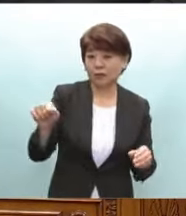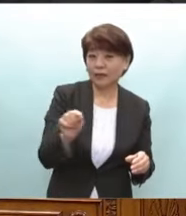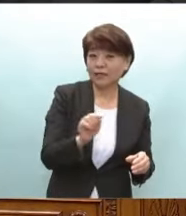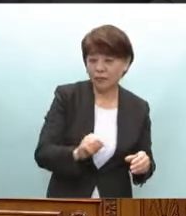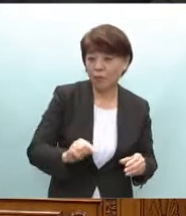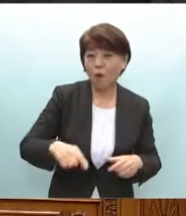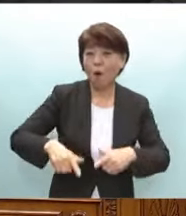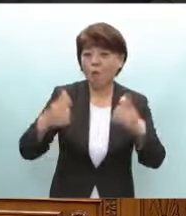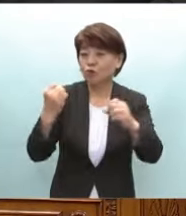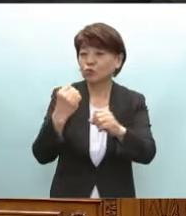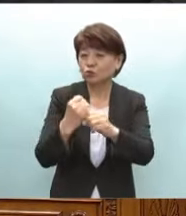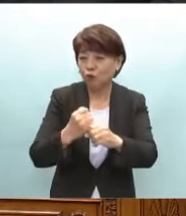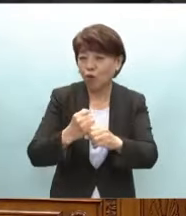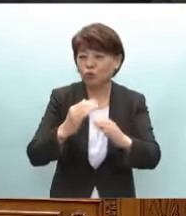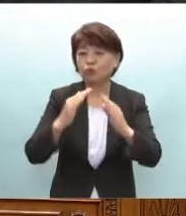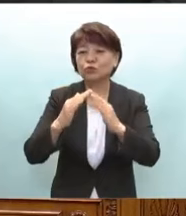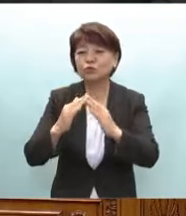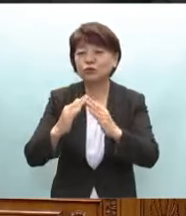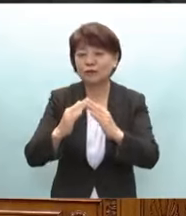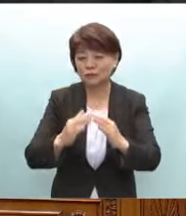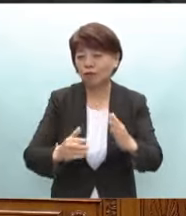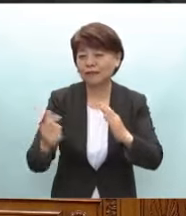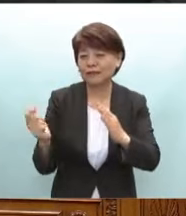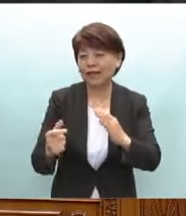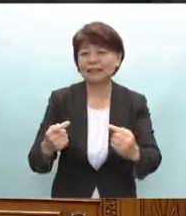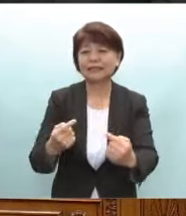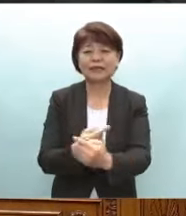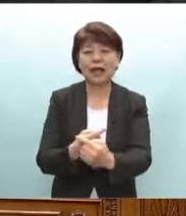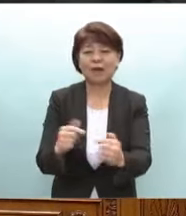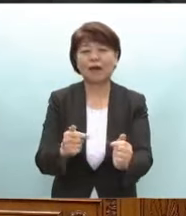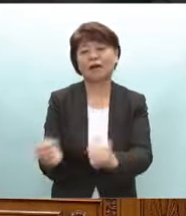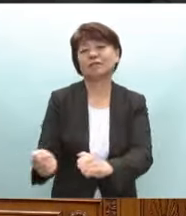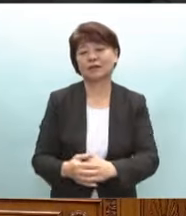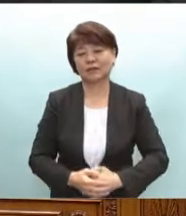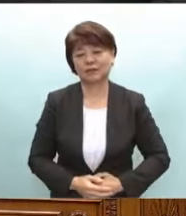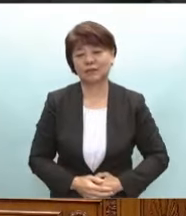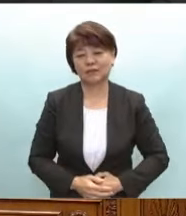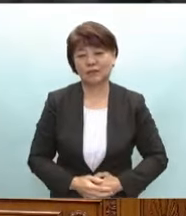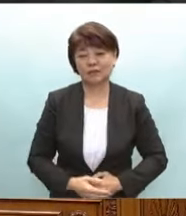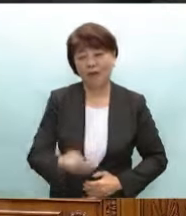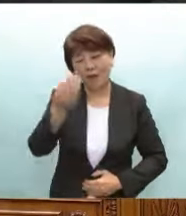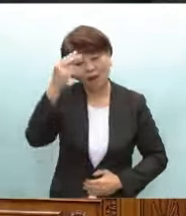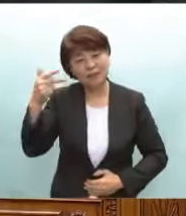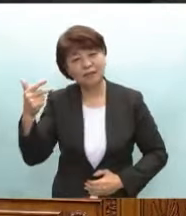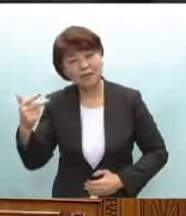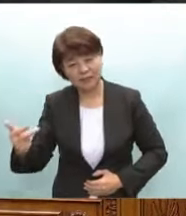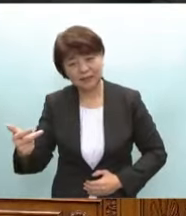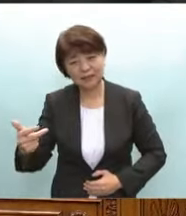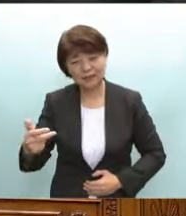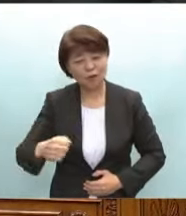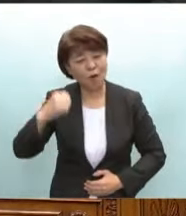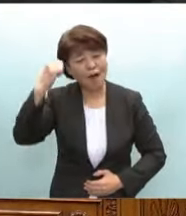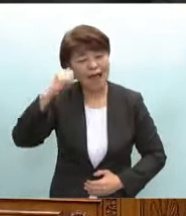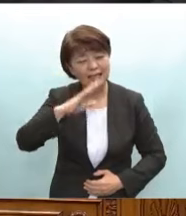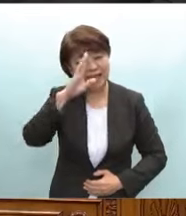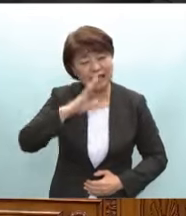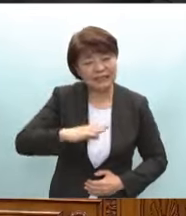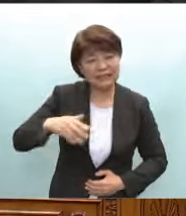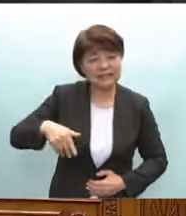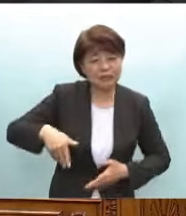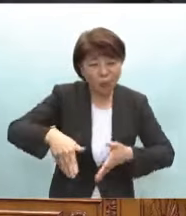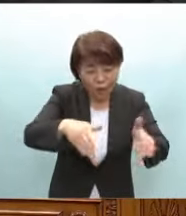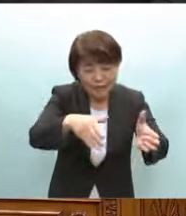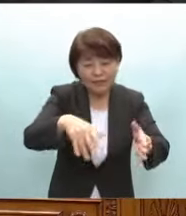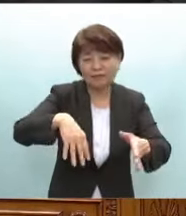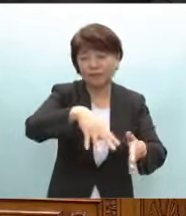木造住宅の耐震化は遅れがちであります既に申し上げた和島市浅市通り周辺地域では地